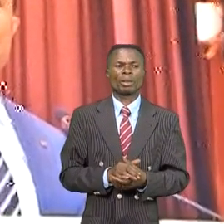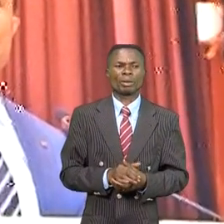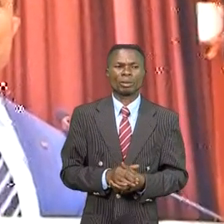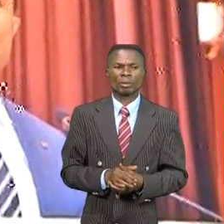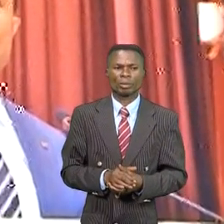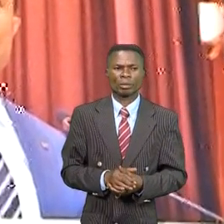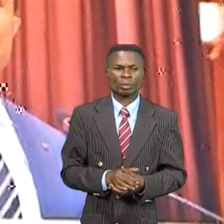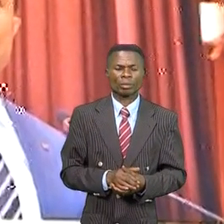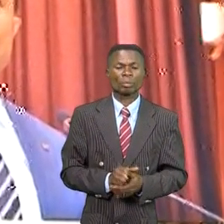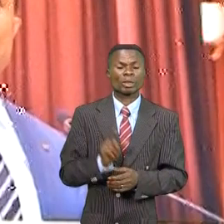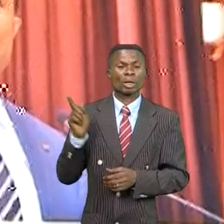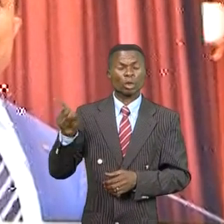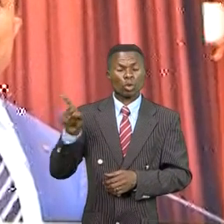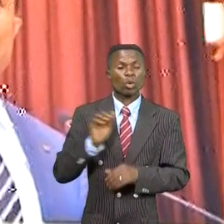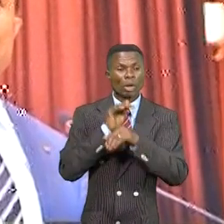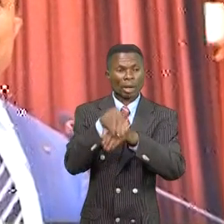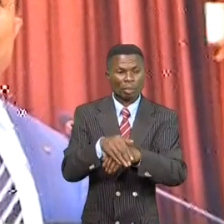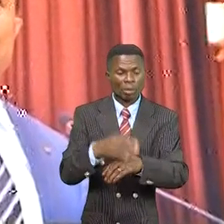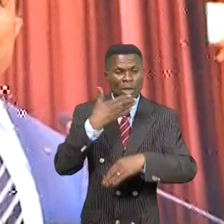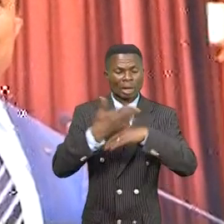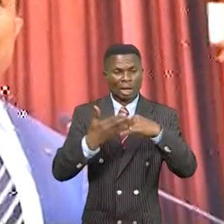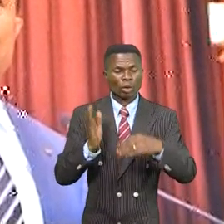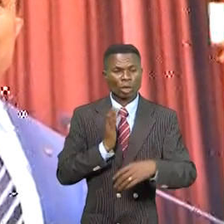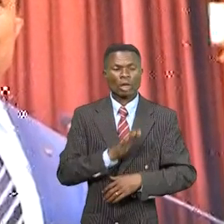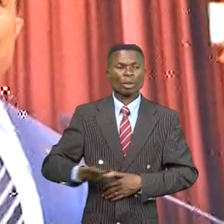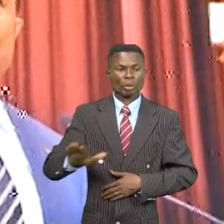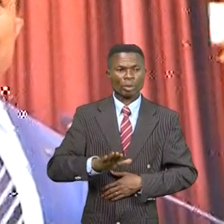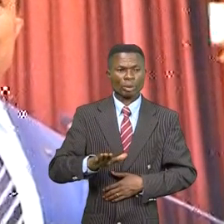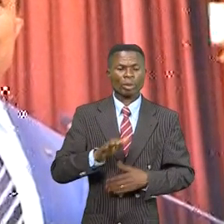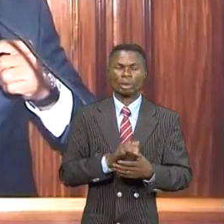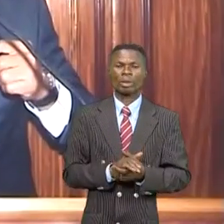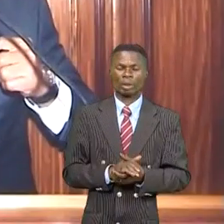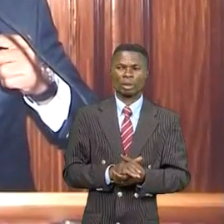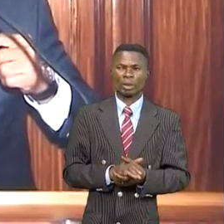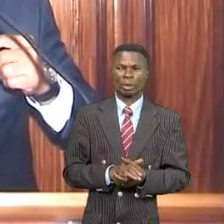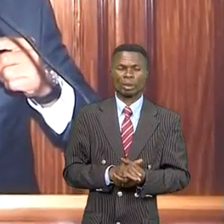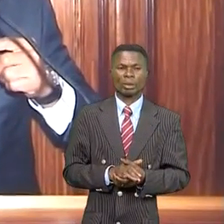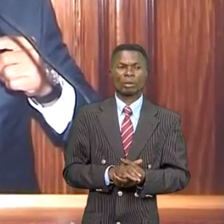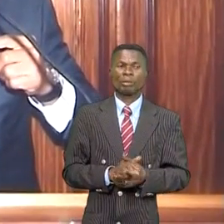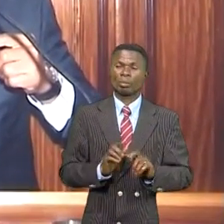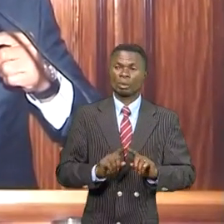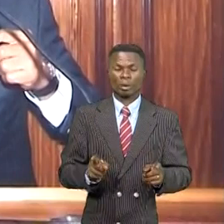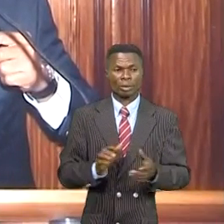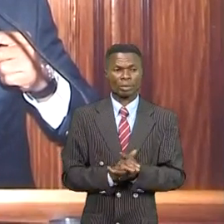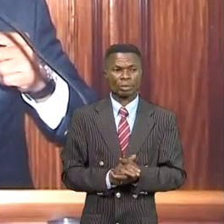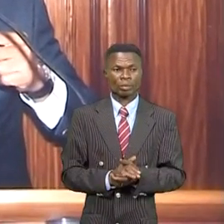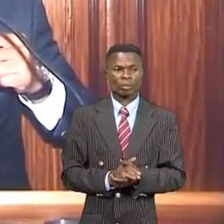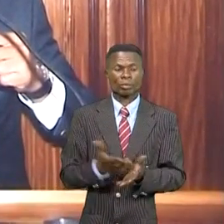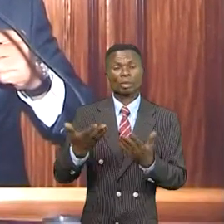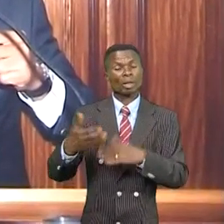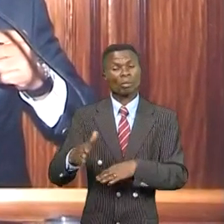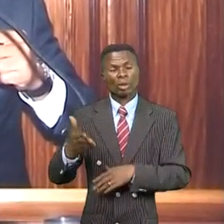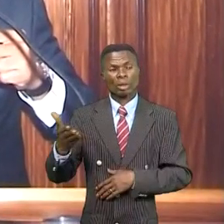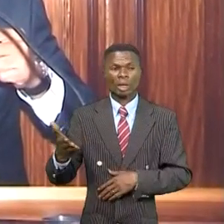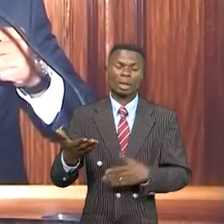qui participait à la construction de sa province a donné nombreux problèmes de la mission le cas qui n'aussi été plus